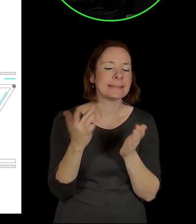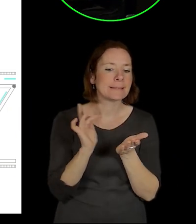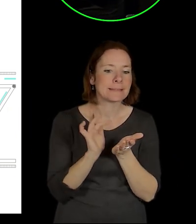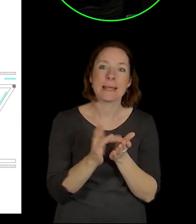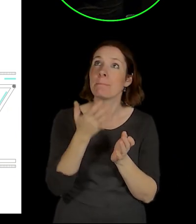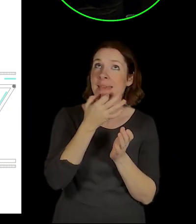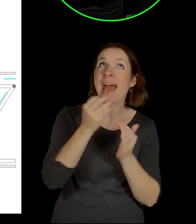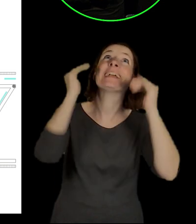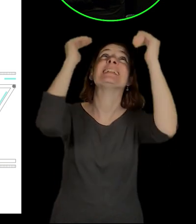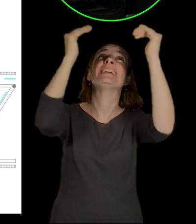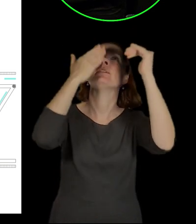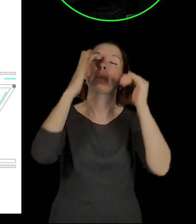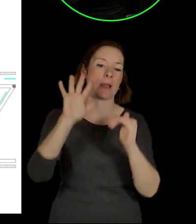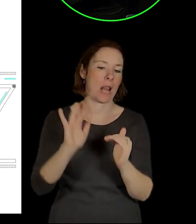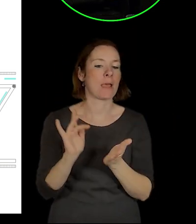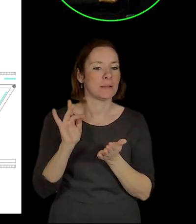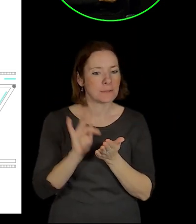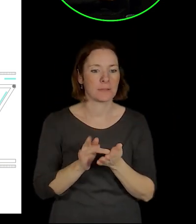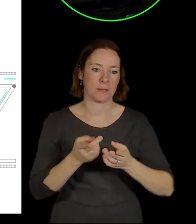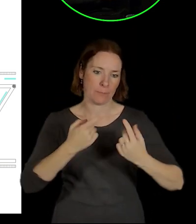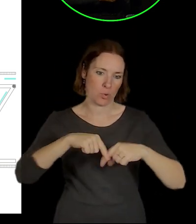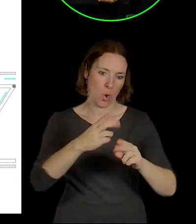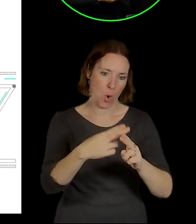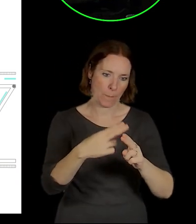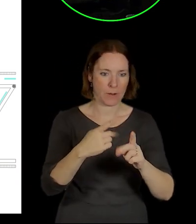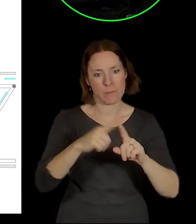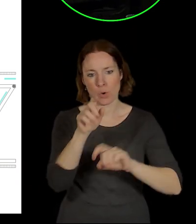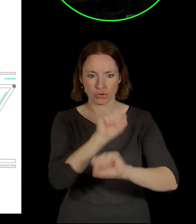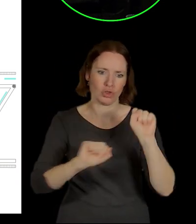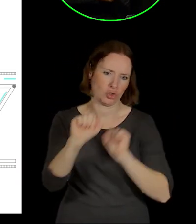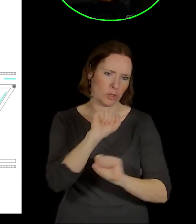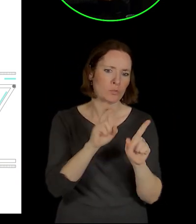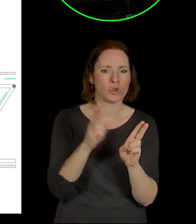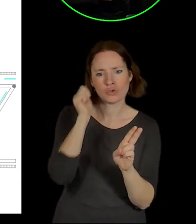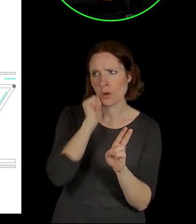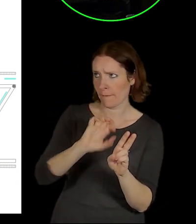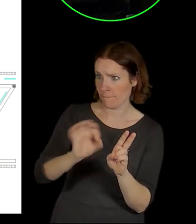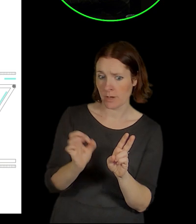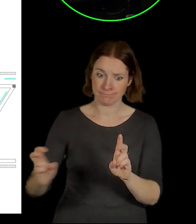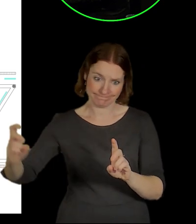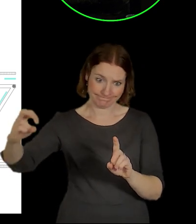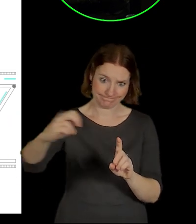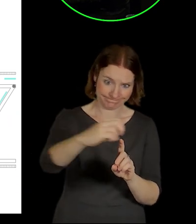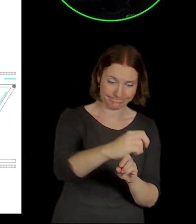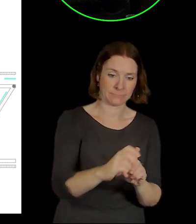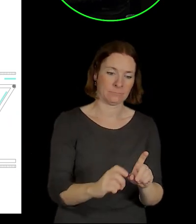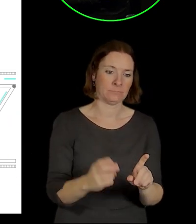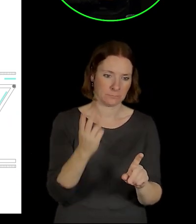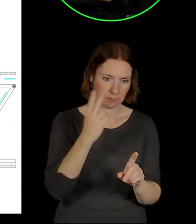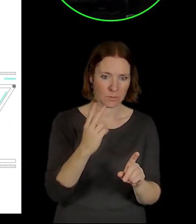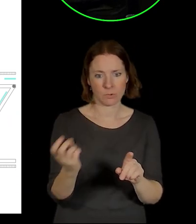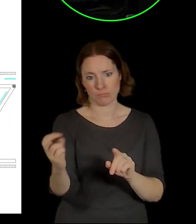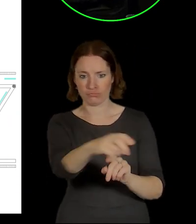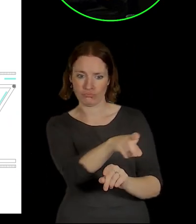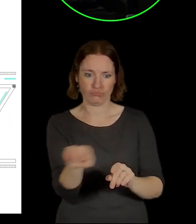to vlastně taková integrovaná obslužná lávka, ze které je dostupná ta šeda ze spoda a pak je samozřejmě průchozí